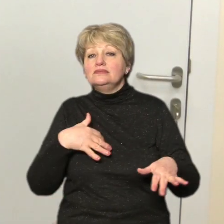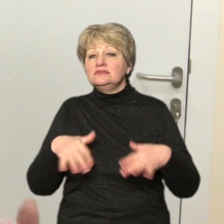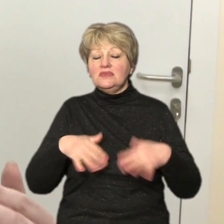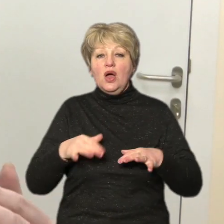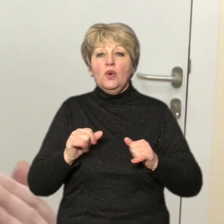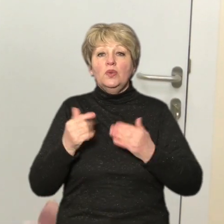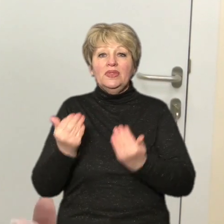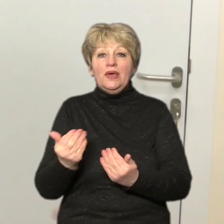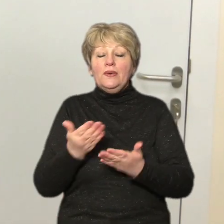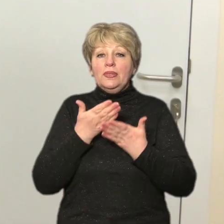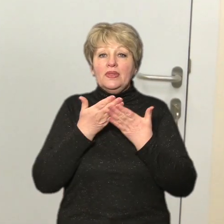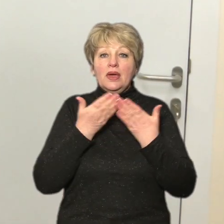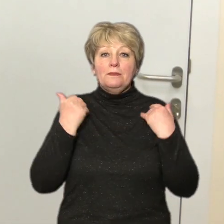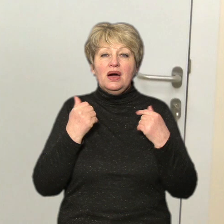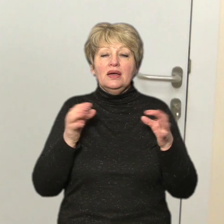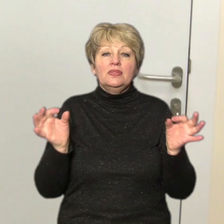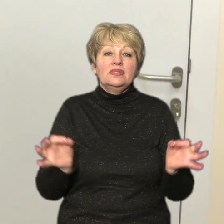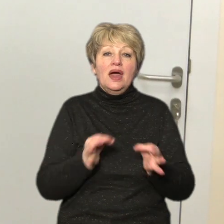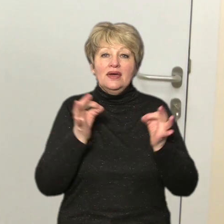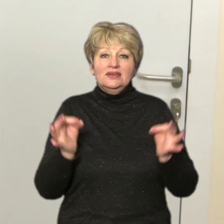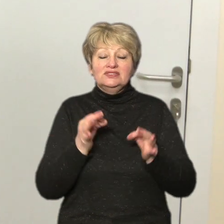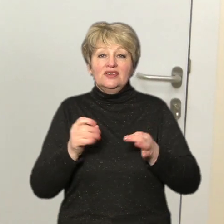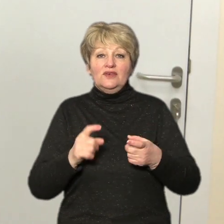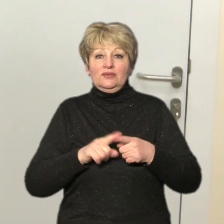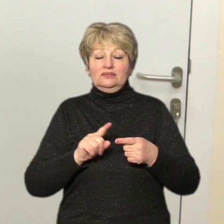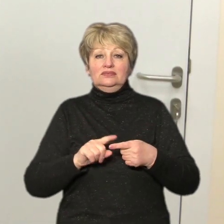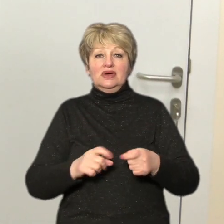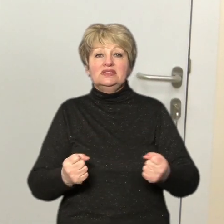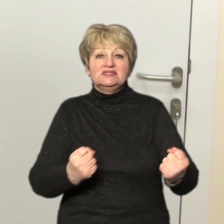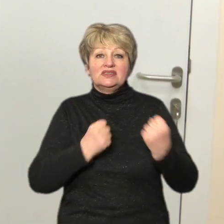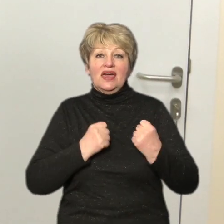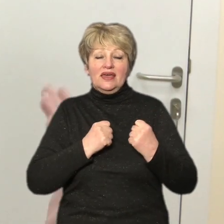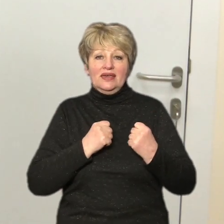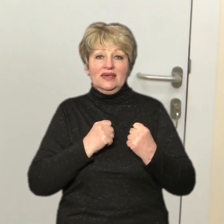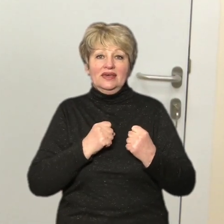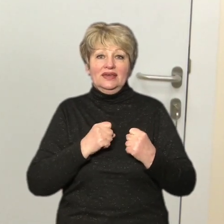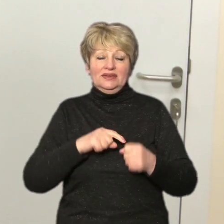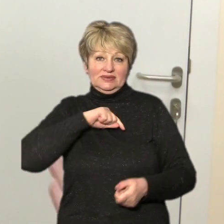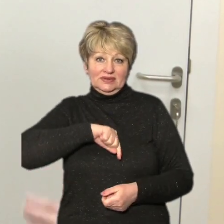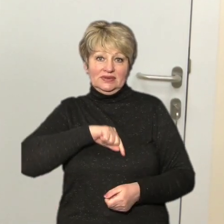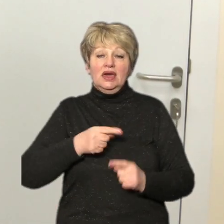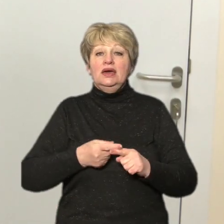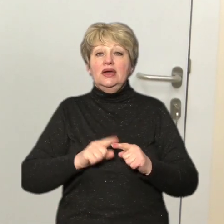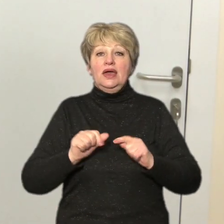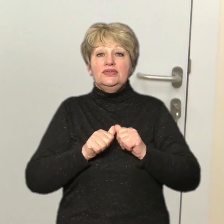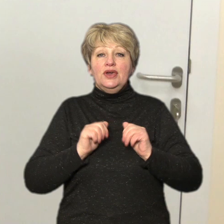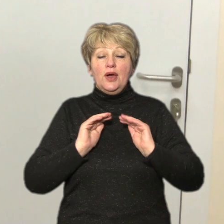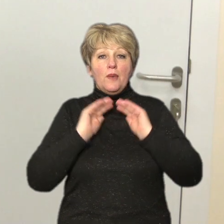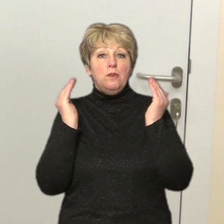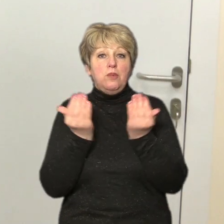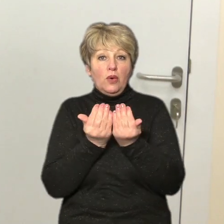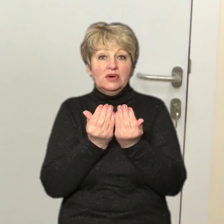отих перед бактерами, перед вірусами, перед любою інфекцією. Ці бокси оснащені